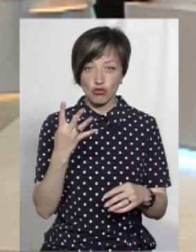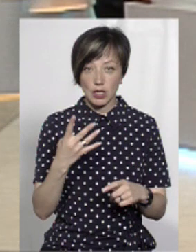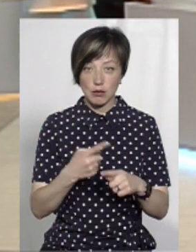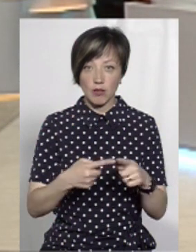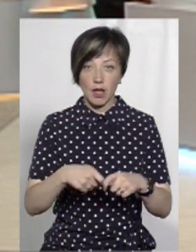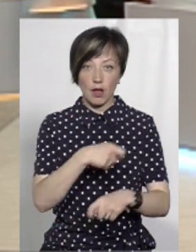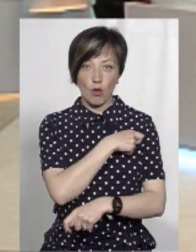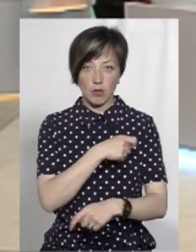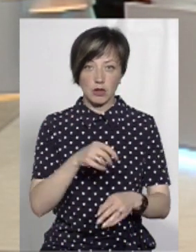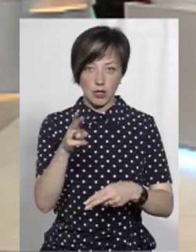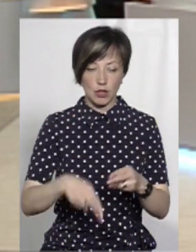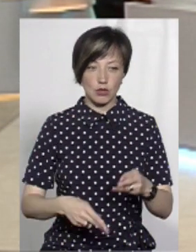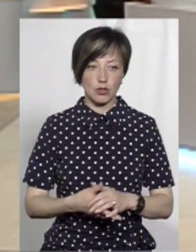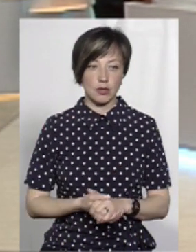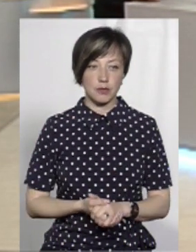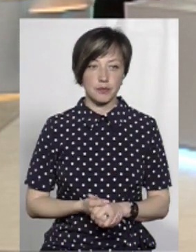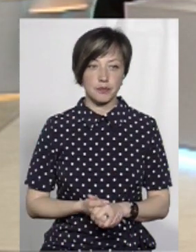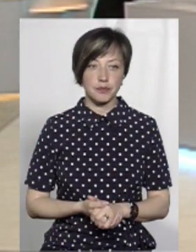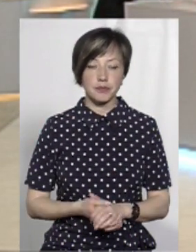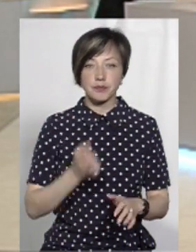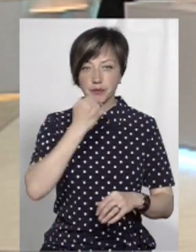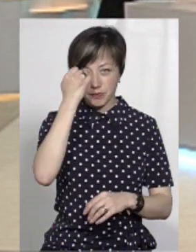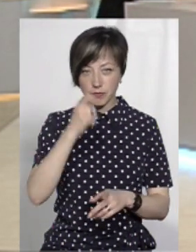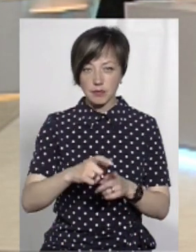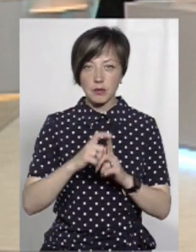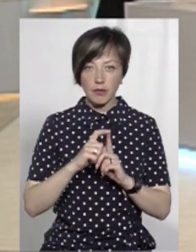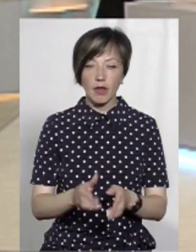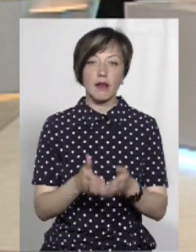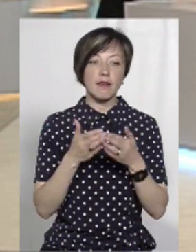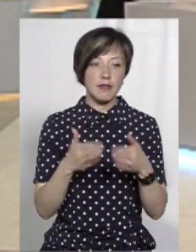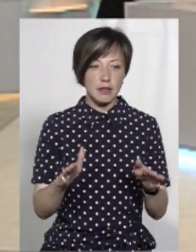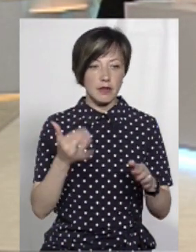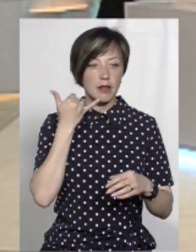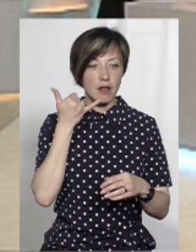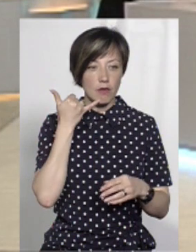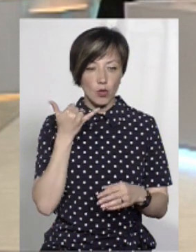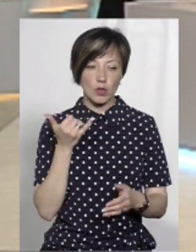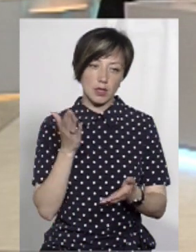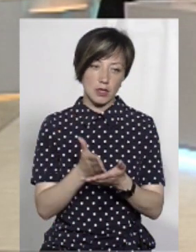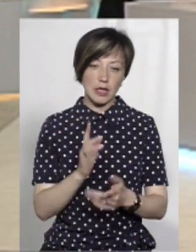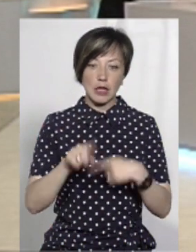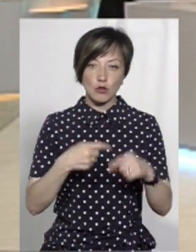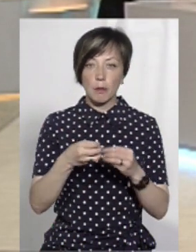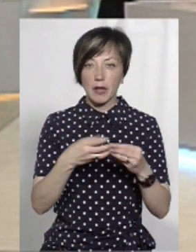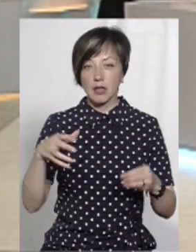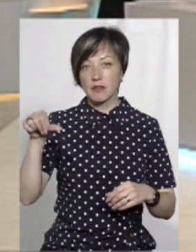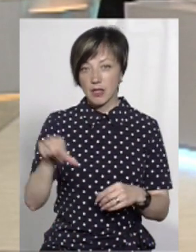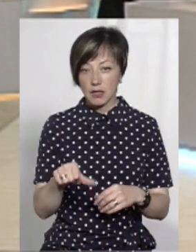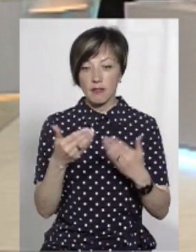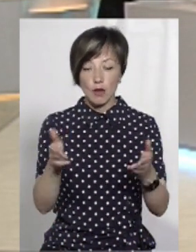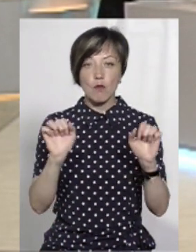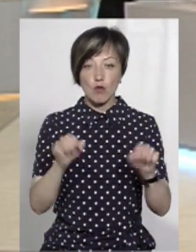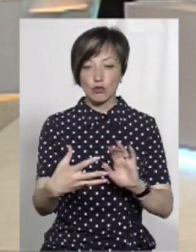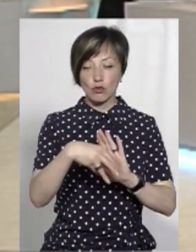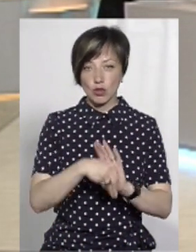,5 кілометри, нам відкрили. Дякую вам за відповідь. І відкриваємо телефонні лінії. Упродовж наступних 15 хвилин